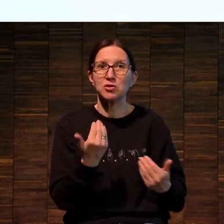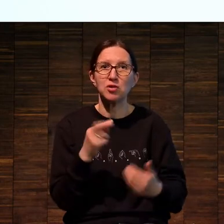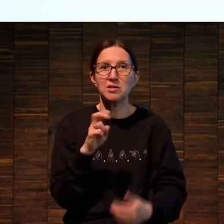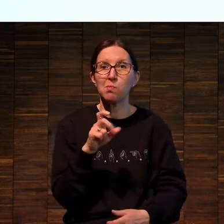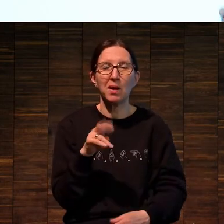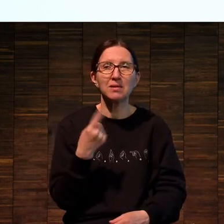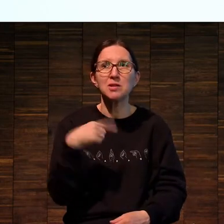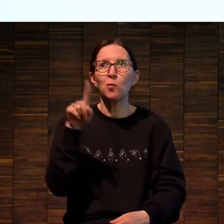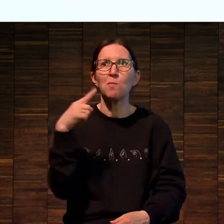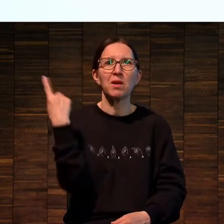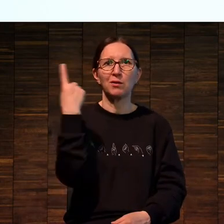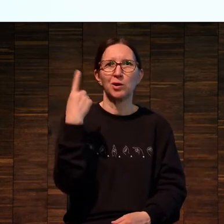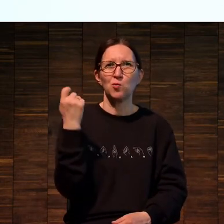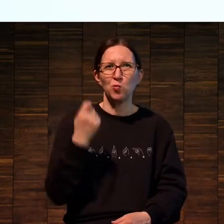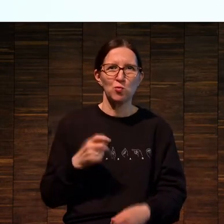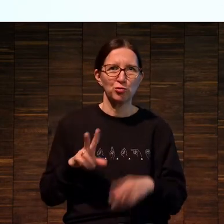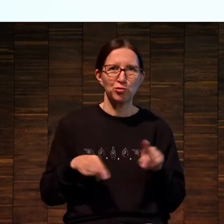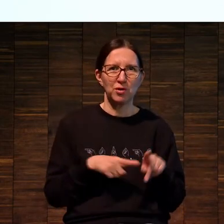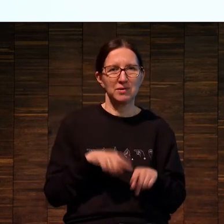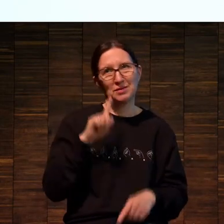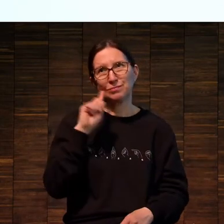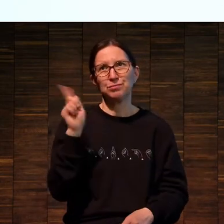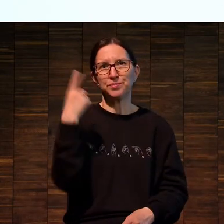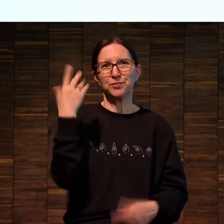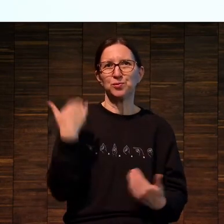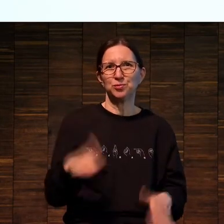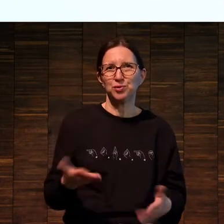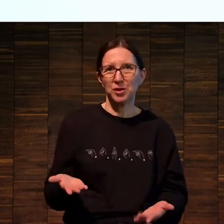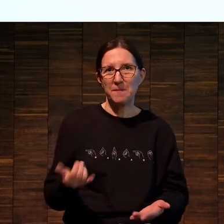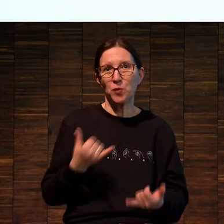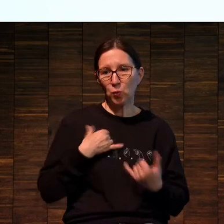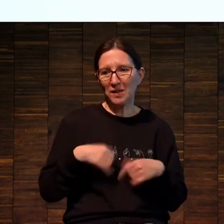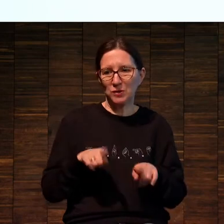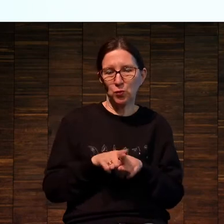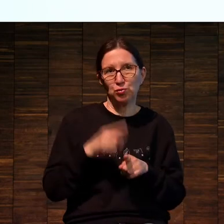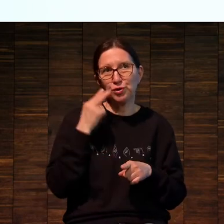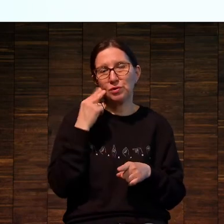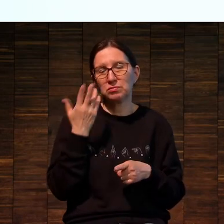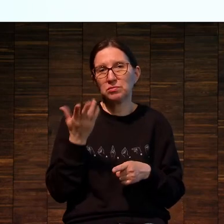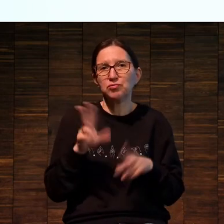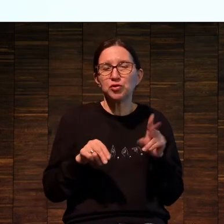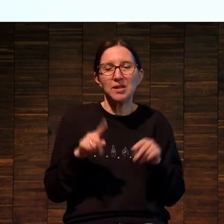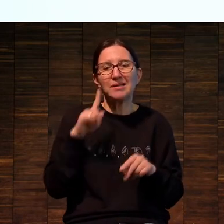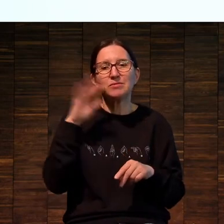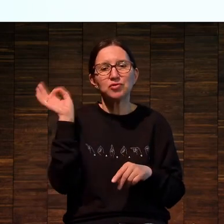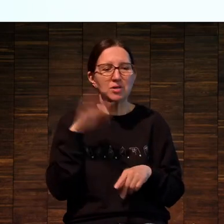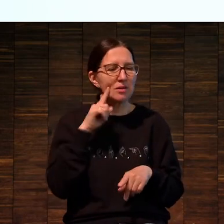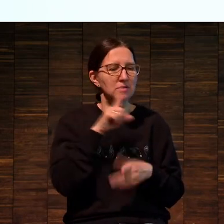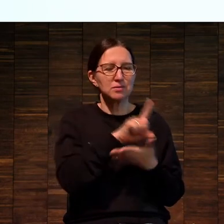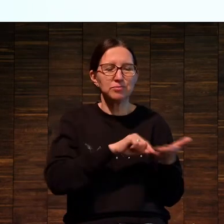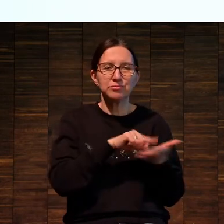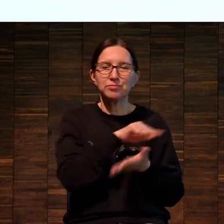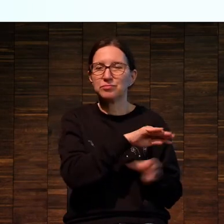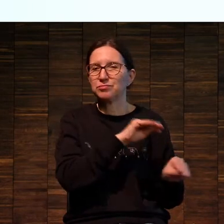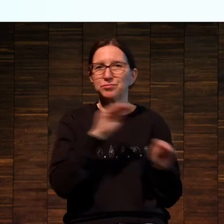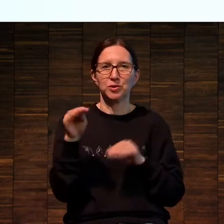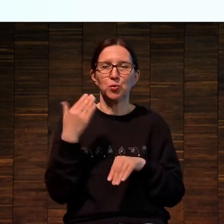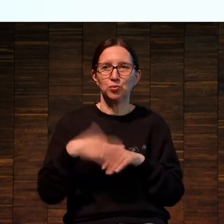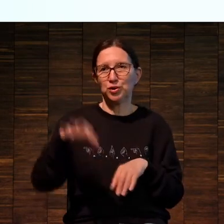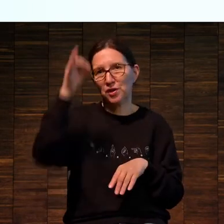в Англии. Самый частый, ну и у нас он, я так что-то читал, что самый часто цитируемый, это вот